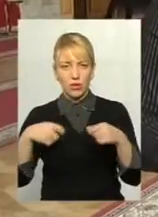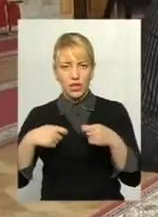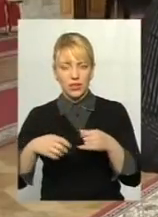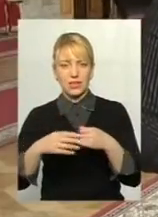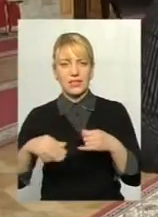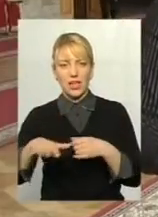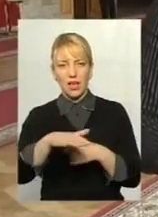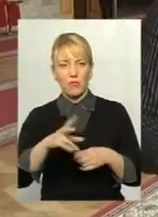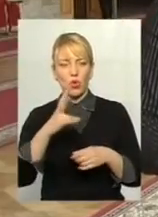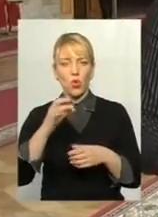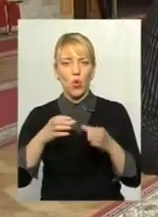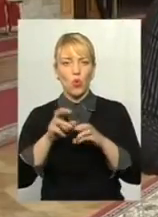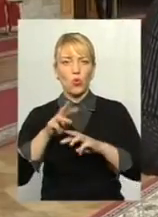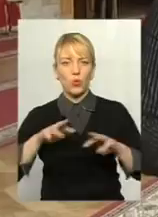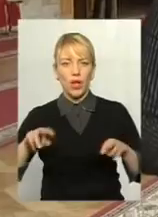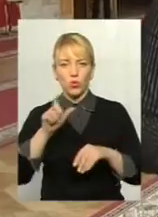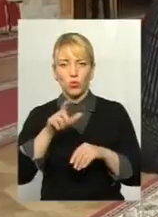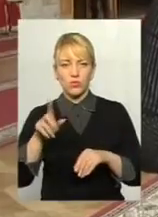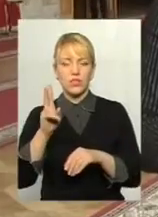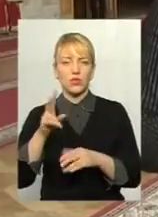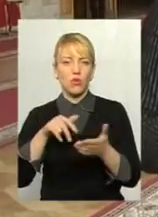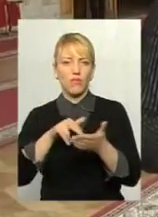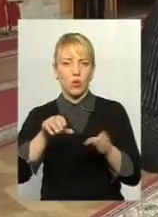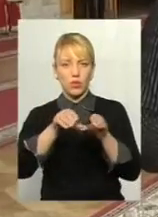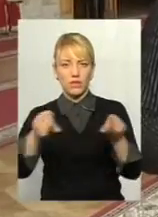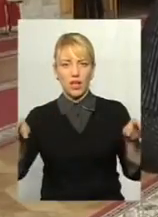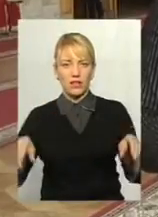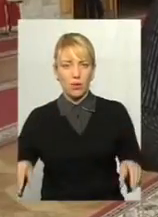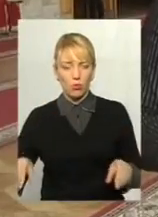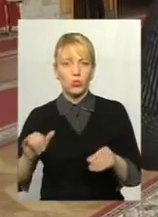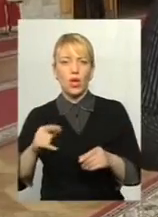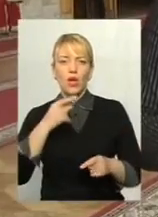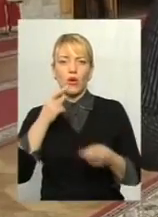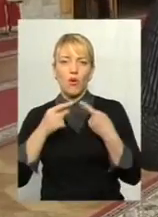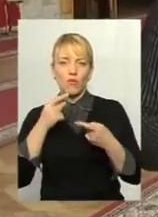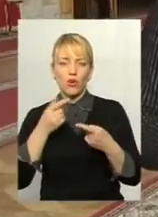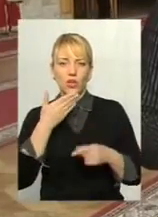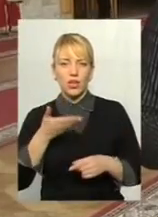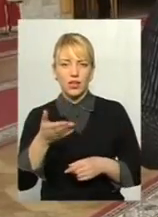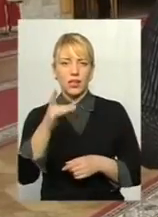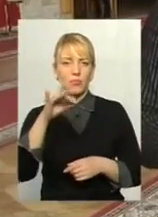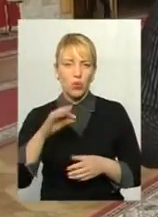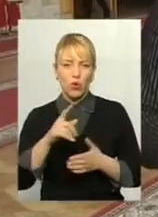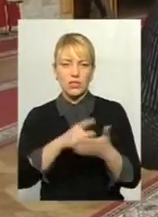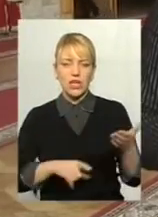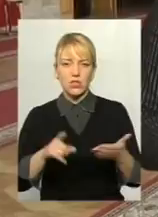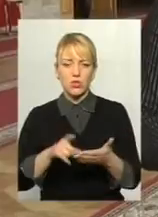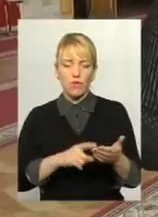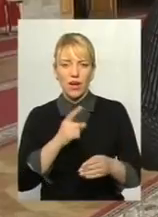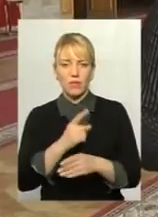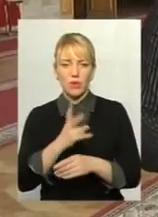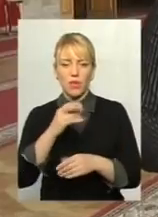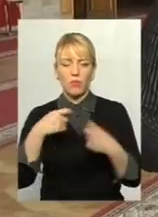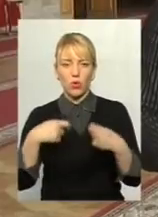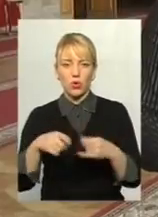урядовці, котрі виходили на трибуну і говорили про скасування мораторію на продаж сільськогосподарських